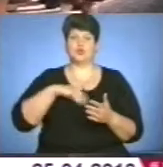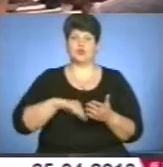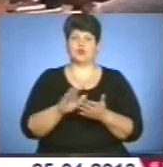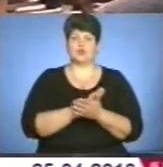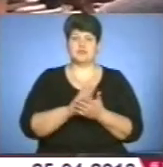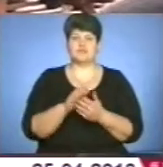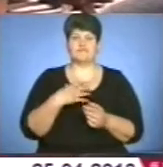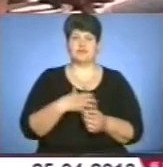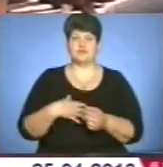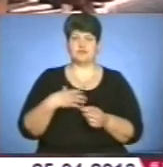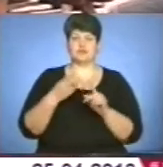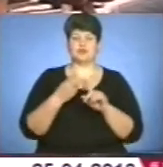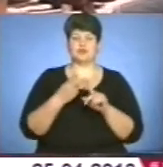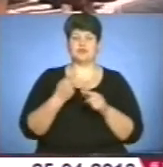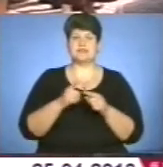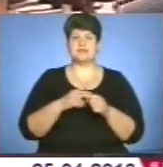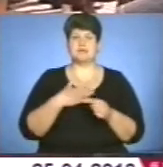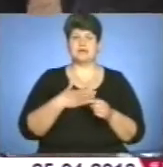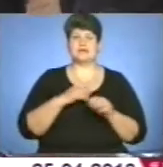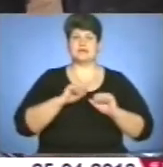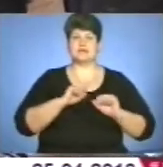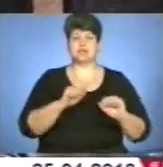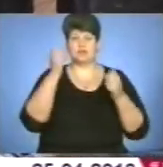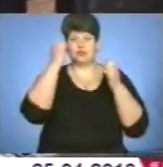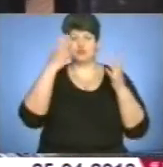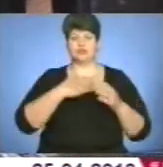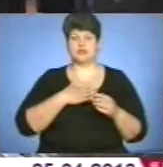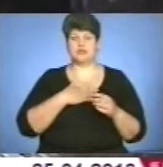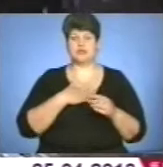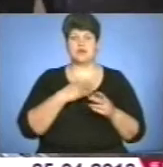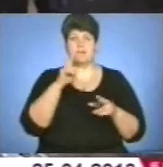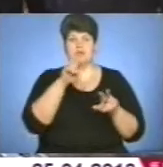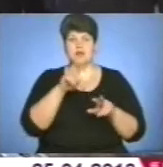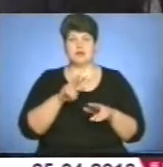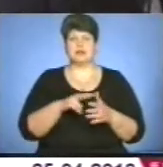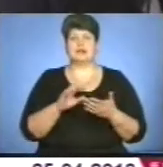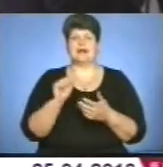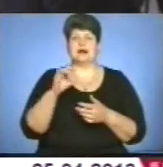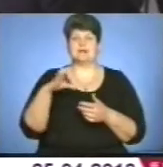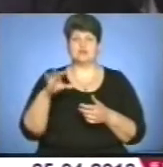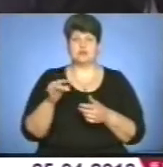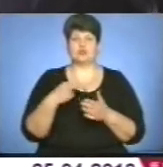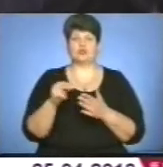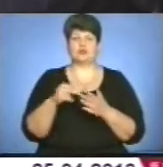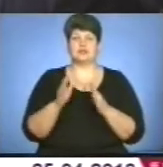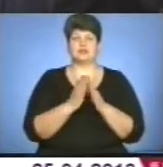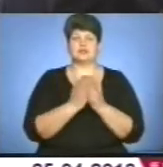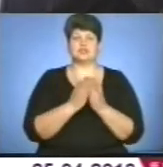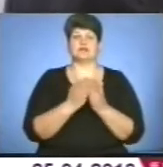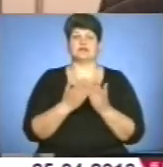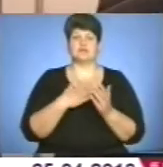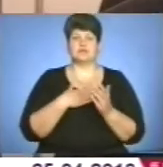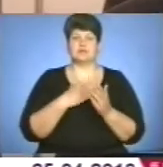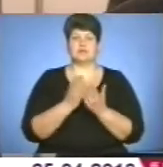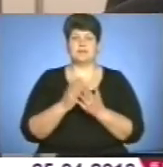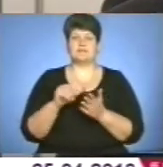Друге – це те, що ми захищаємо культуру нашу. Переглядали асортимент виданні, купували книги для власної бібліотеки представники влади.